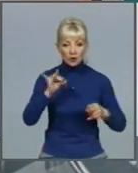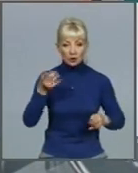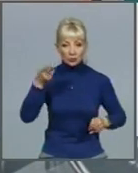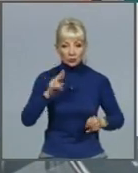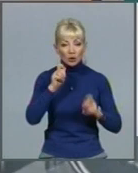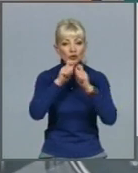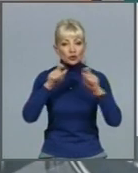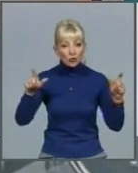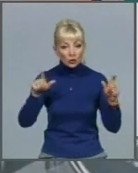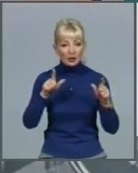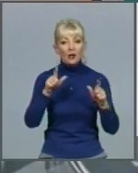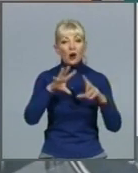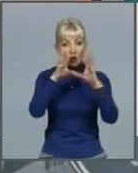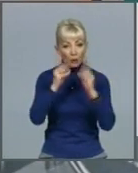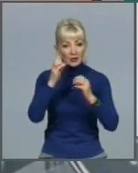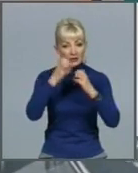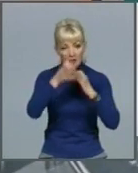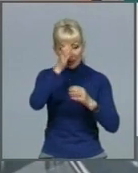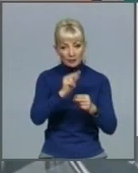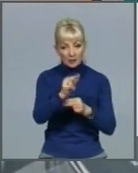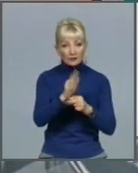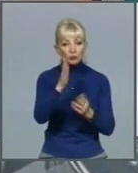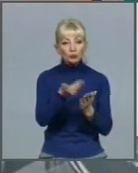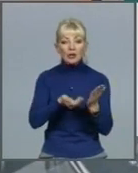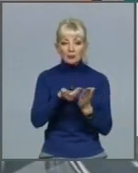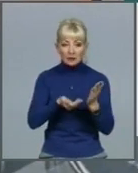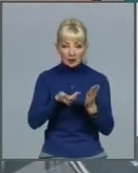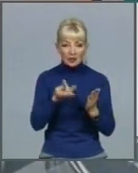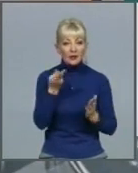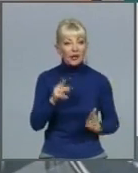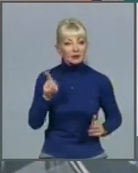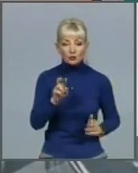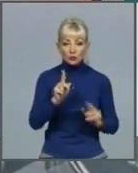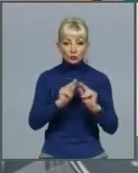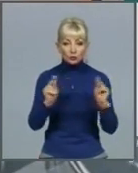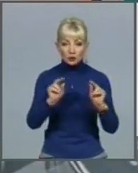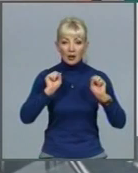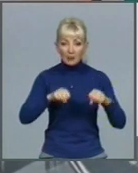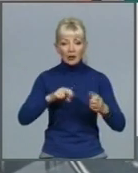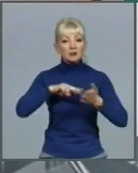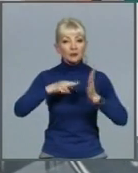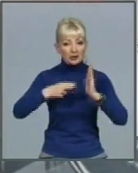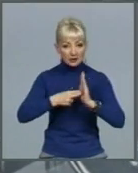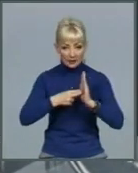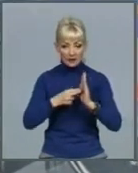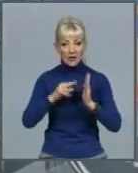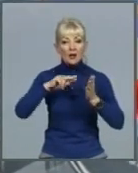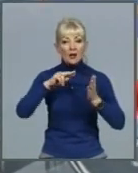середньої освіти будуть надійслені рекомендації для того, щоб вчителі могли спланувати структуру наступного року.